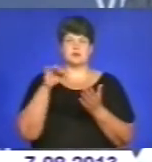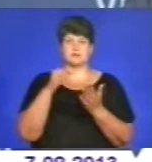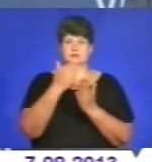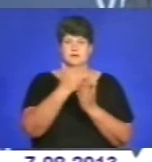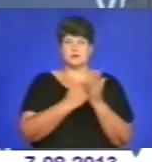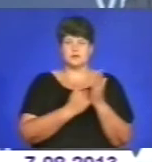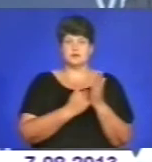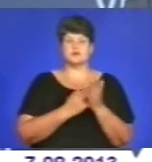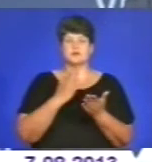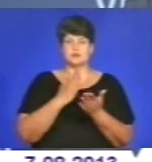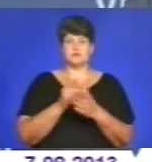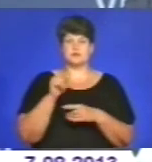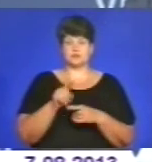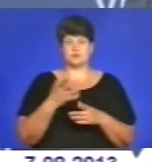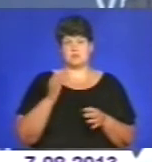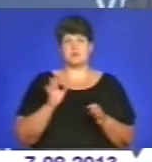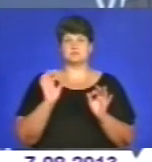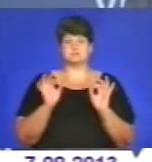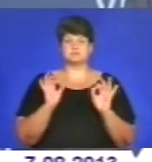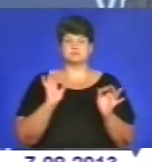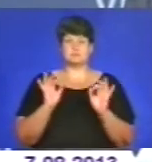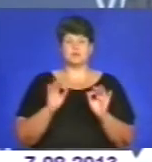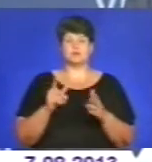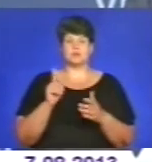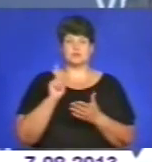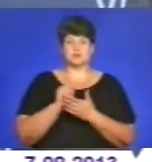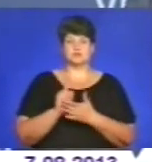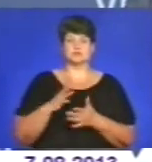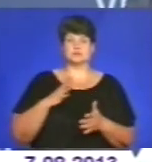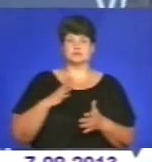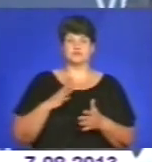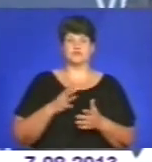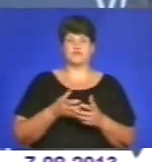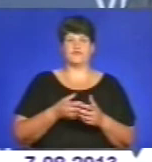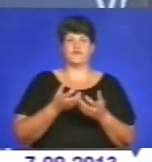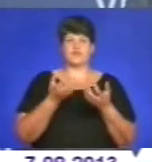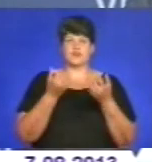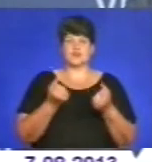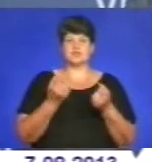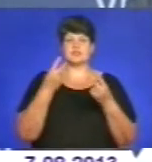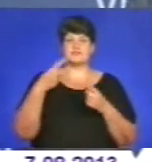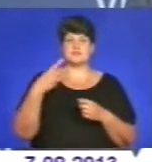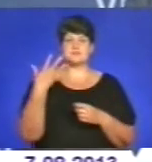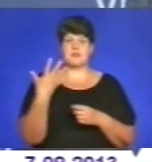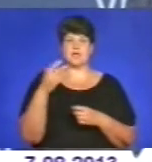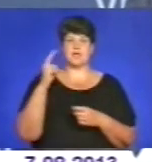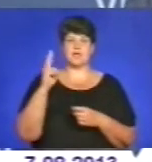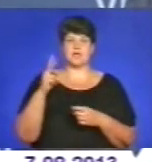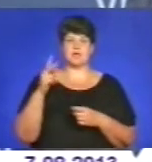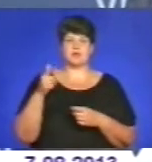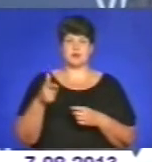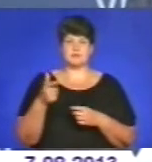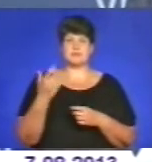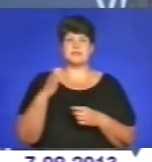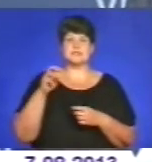повністю ще пригодна і вона повністювати ті необхідні нагрузки. Вона рассчитана на 25 кг зантиметр,